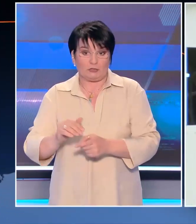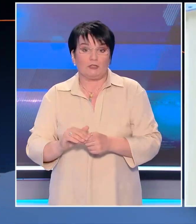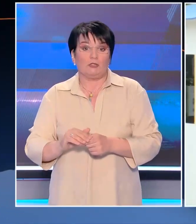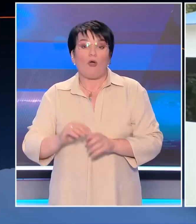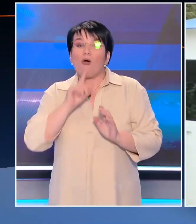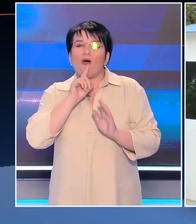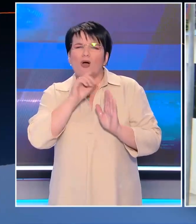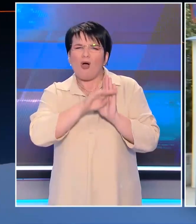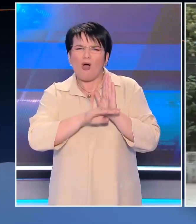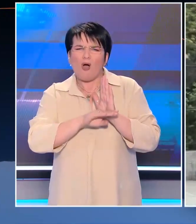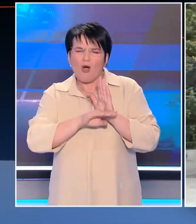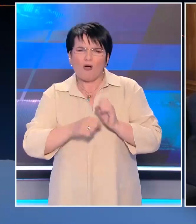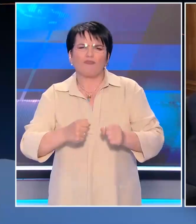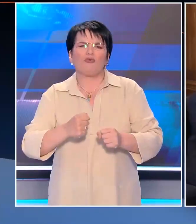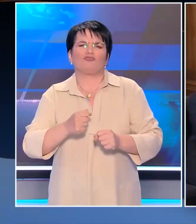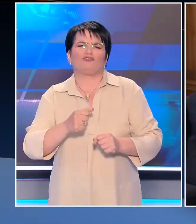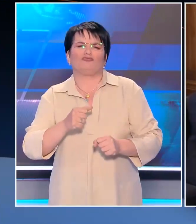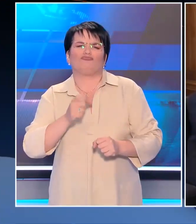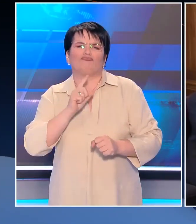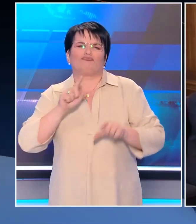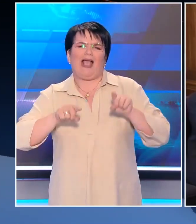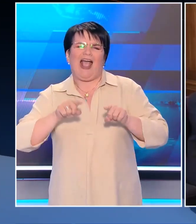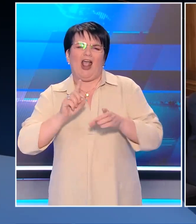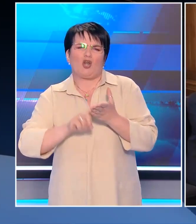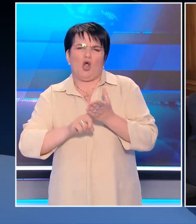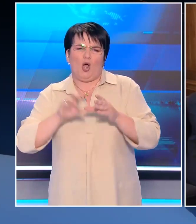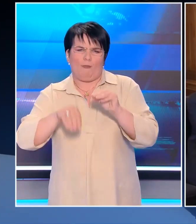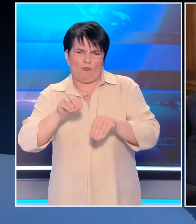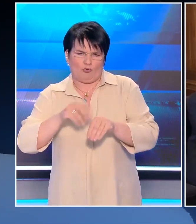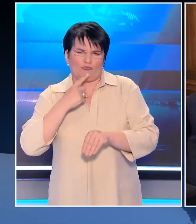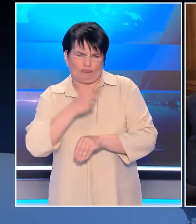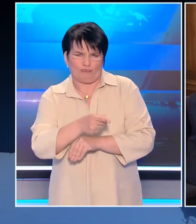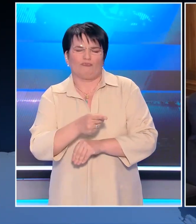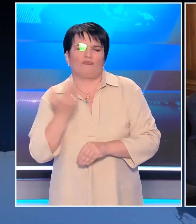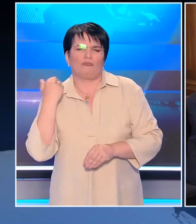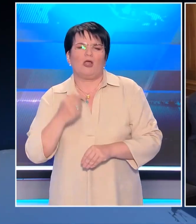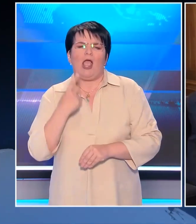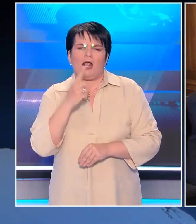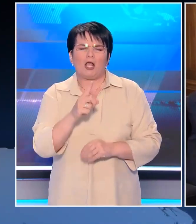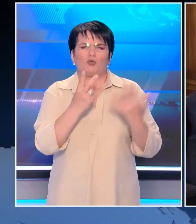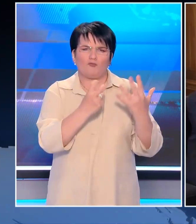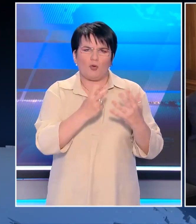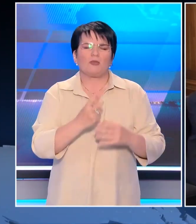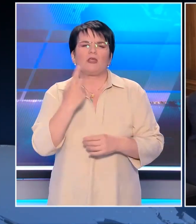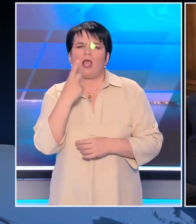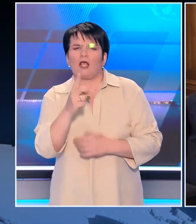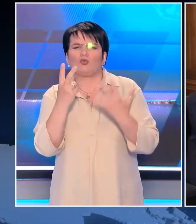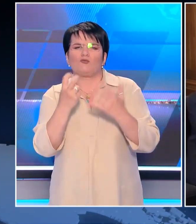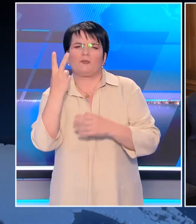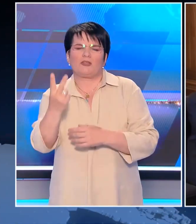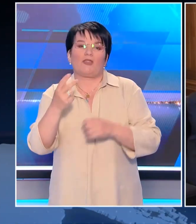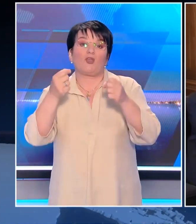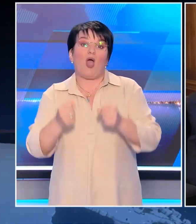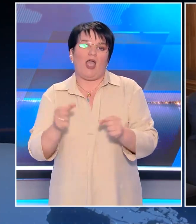με το σύστημα της ενισχυμένης αναλογικής η Νέα Δημοκρατία θα είχε από 170 έως 172 έδρες.